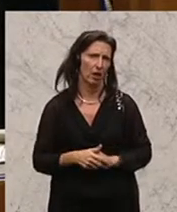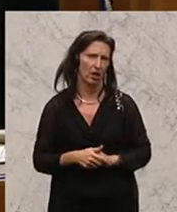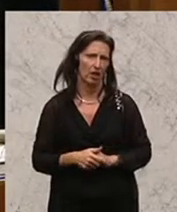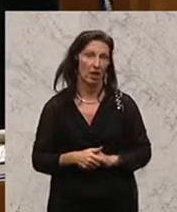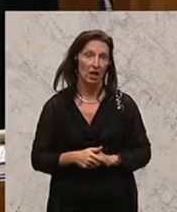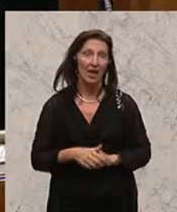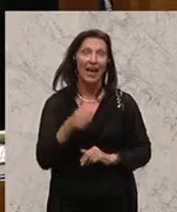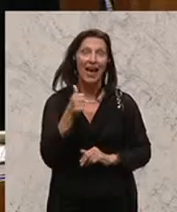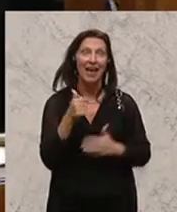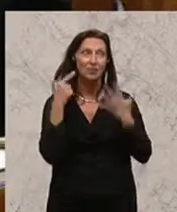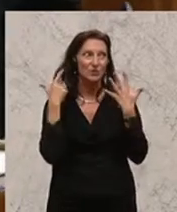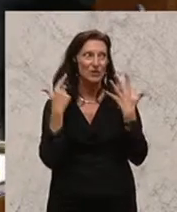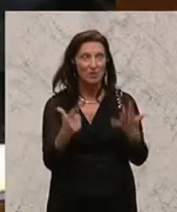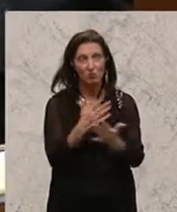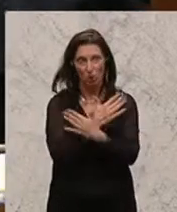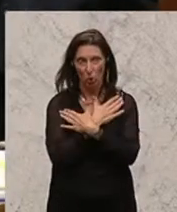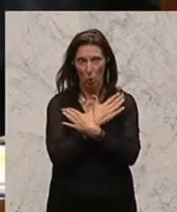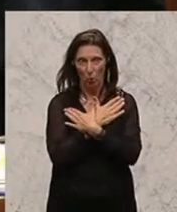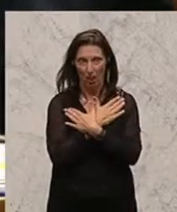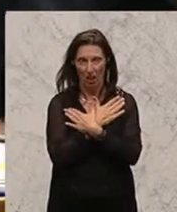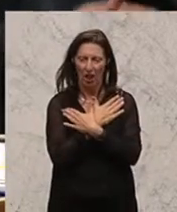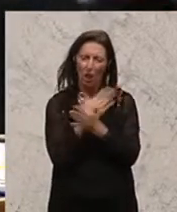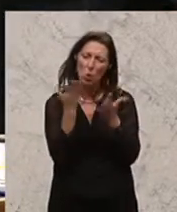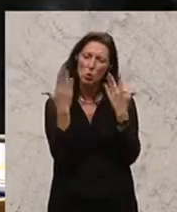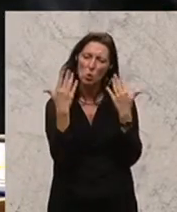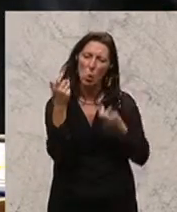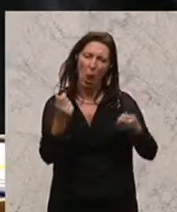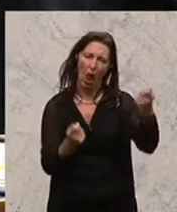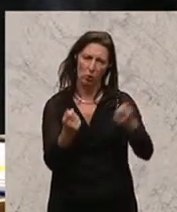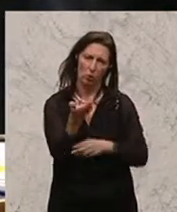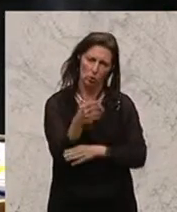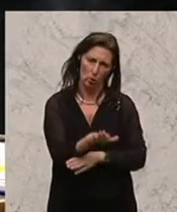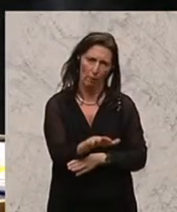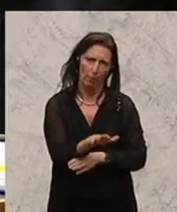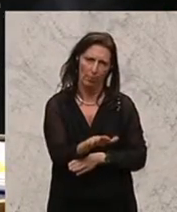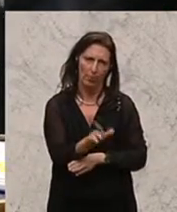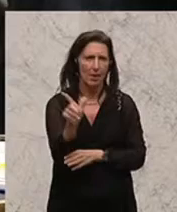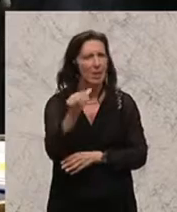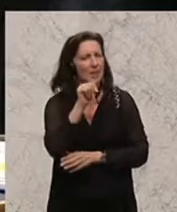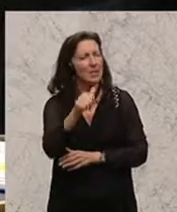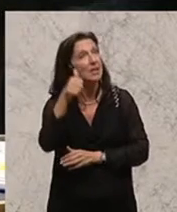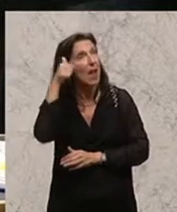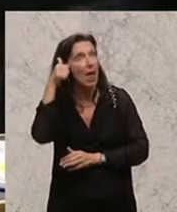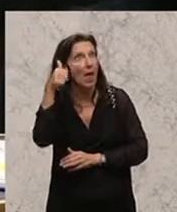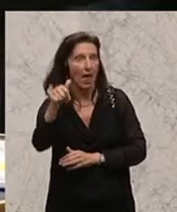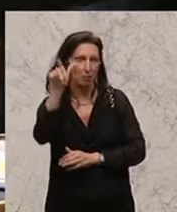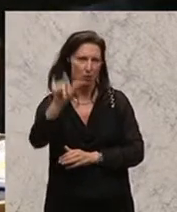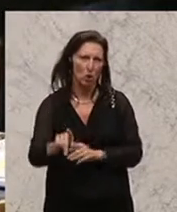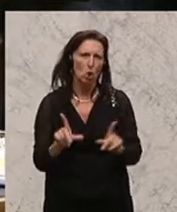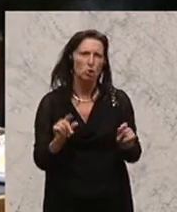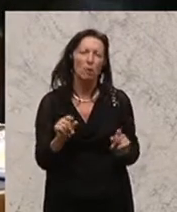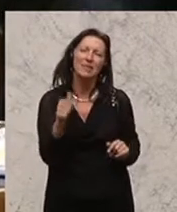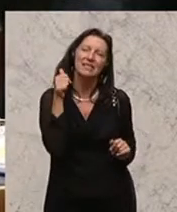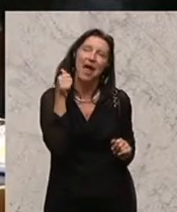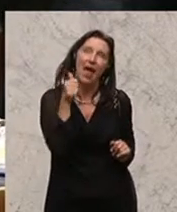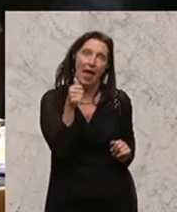71 Toten, die in dem Kühlwagen umgekommen sind. Ich hätte mir zumindest einen von Ihnen erwartet,